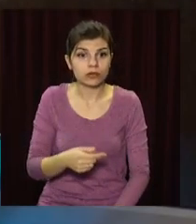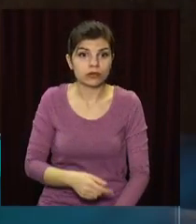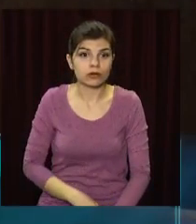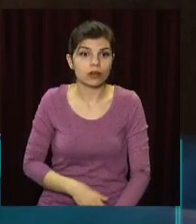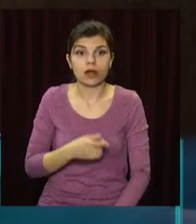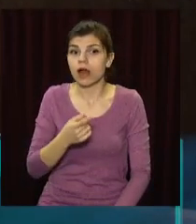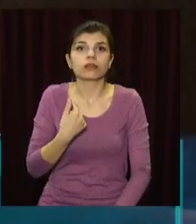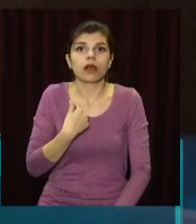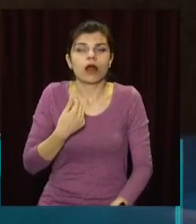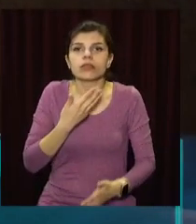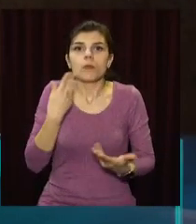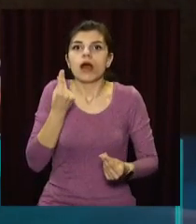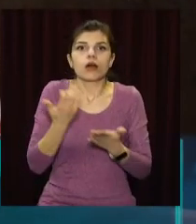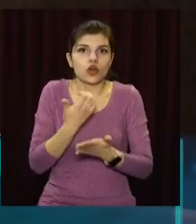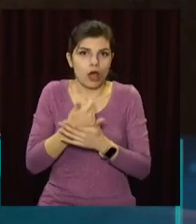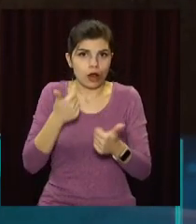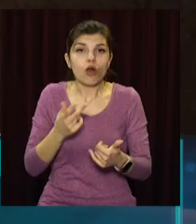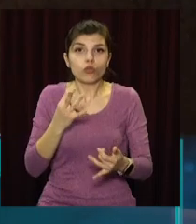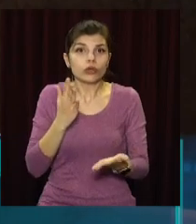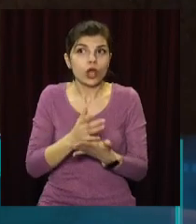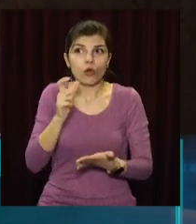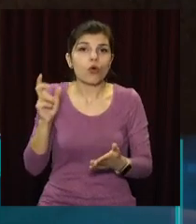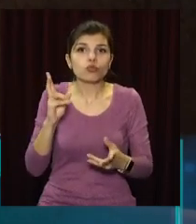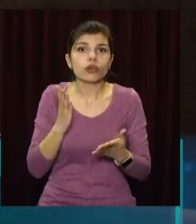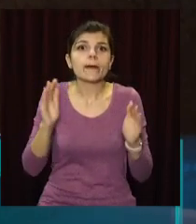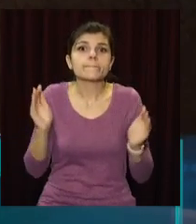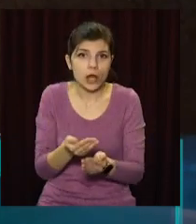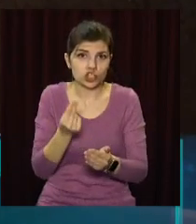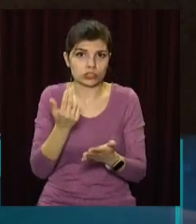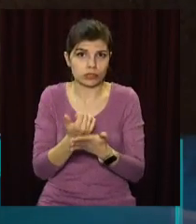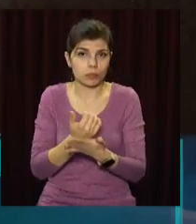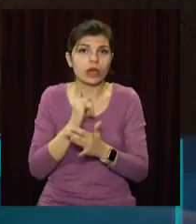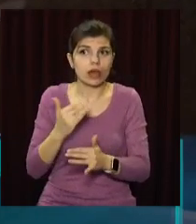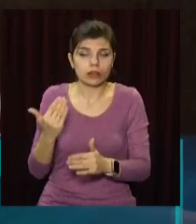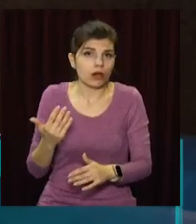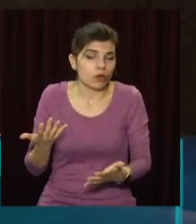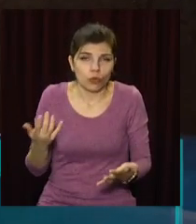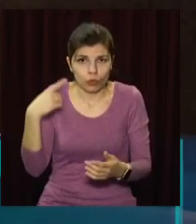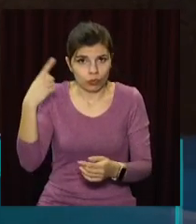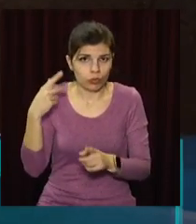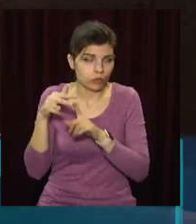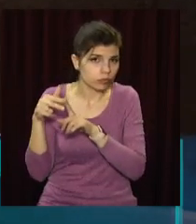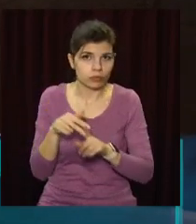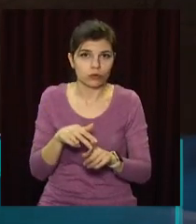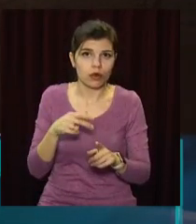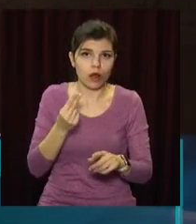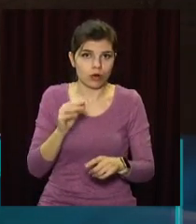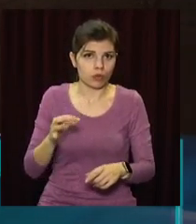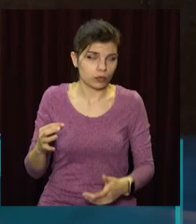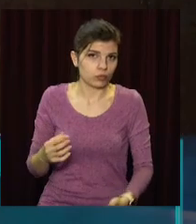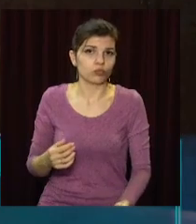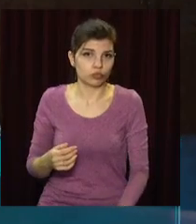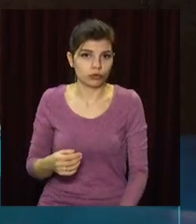не сказав, що я добре заробляю, але є люди, які намного менше в мене заробляю, і для них це, наверняка, реальна копійка.